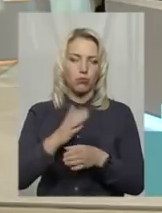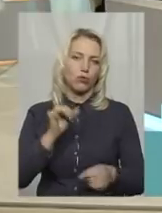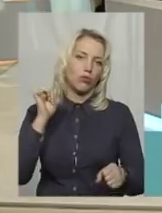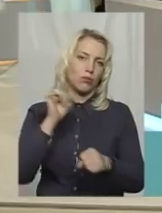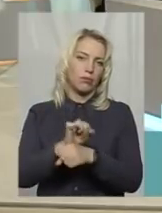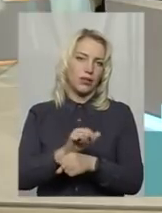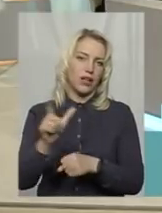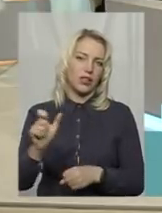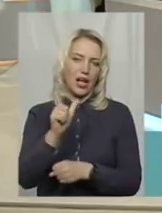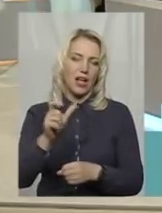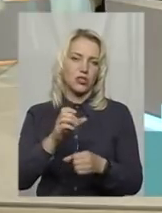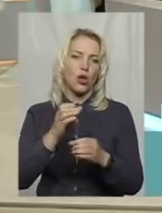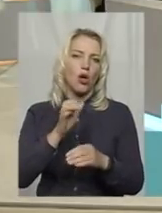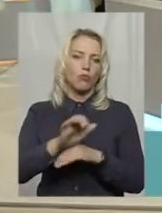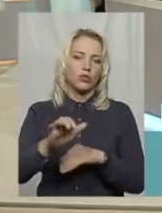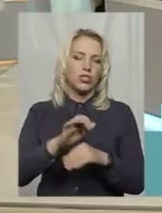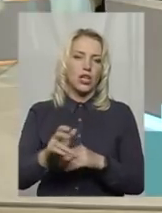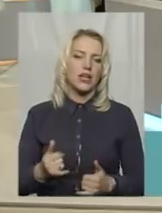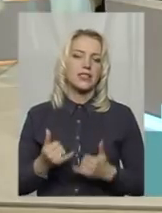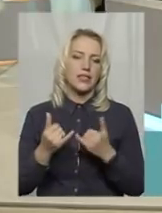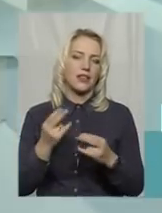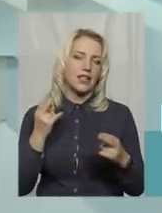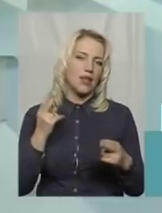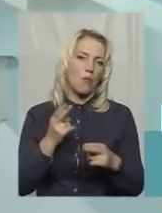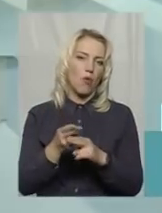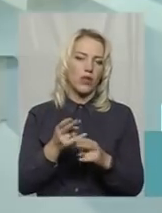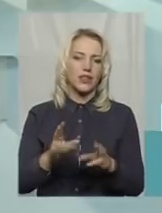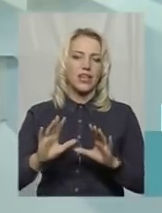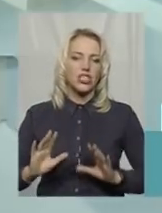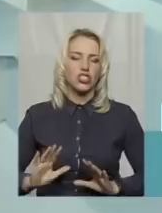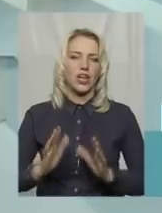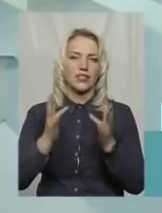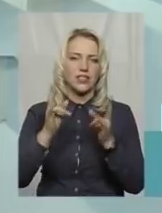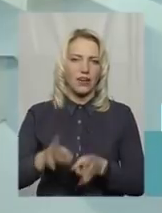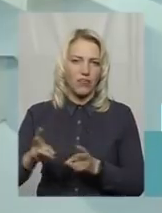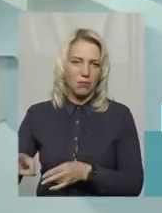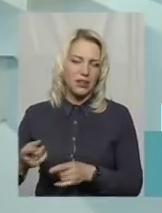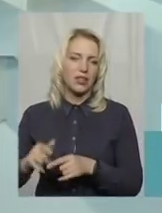задля запобігання нещасних випадків, травмування, вибухів і так далі.